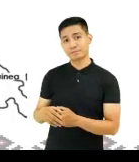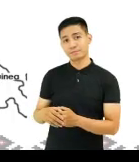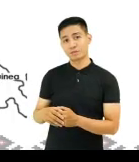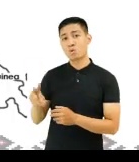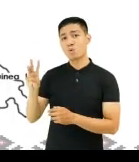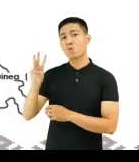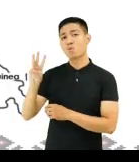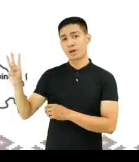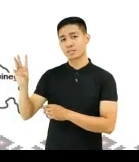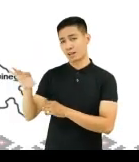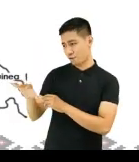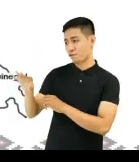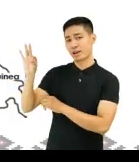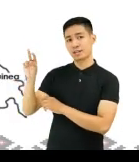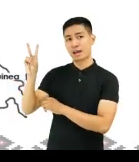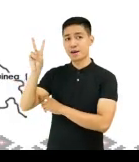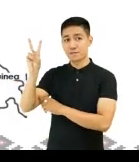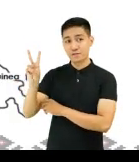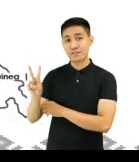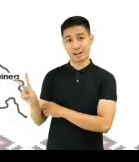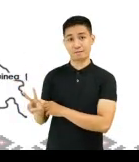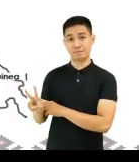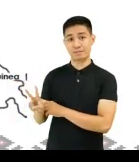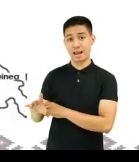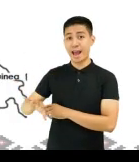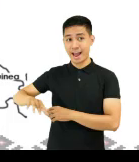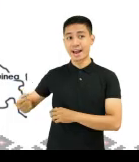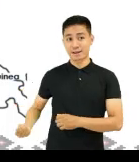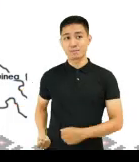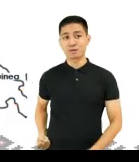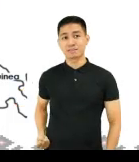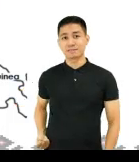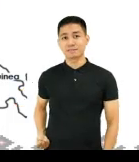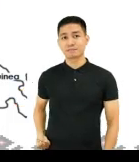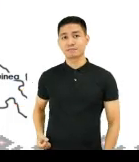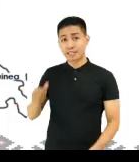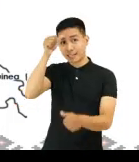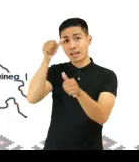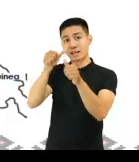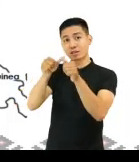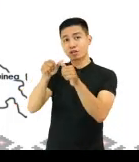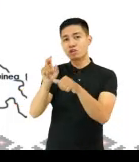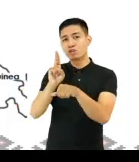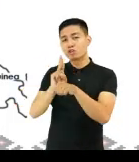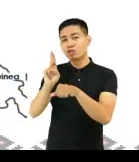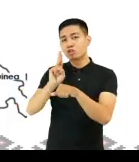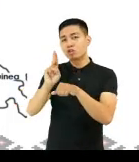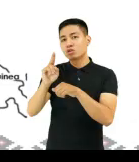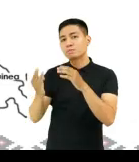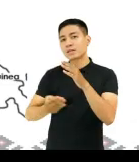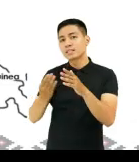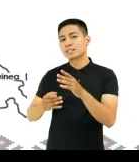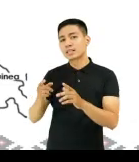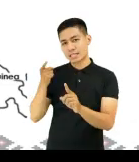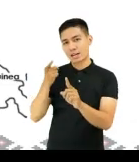Sa kanluran, matatagpuan ang bansang Vietnam at Cambodia. Tandaan, sa pagtukoy natin ang